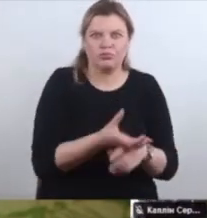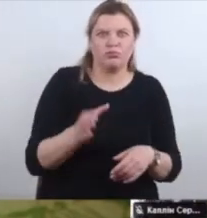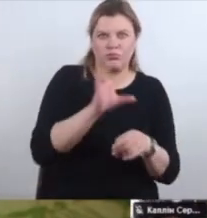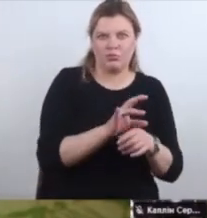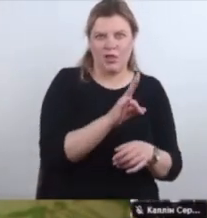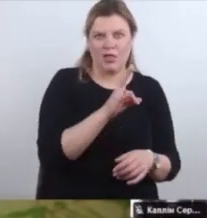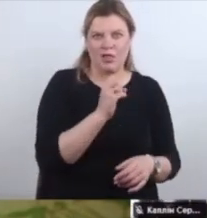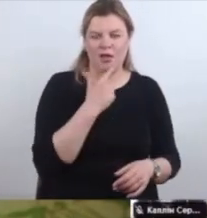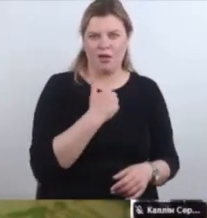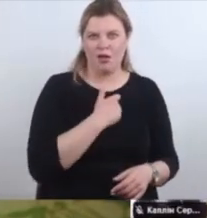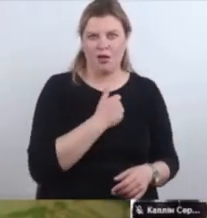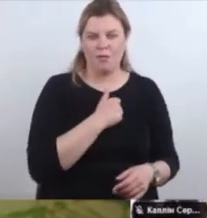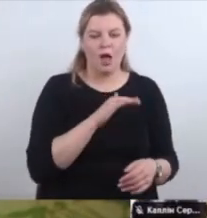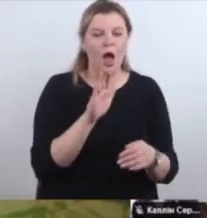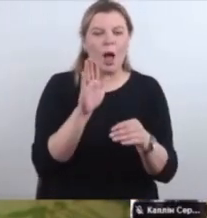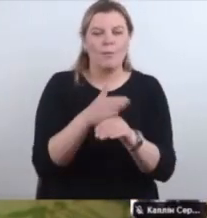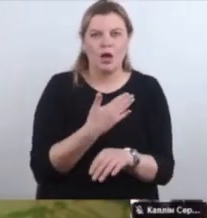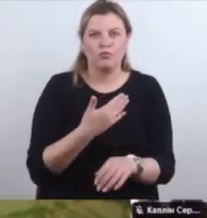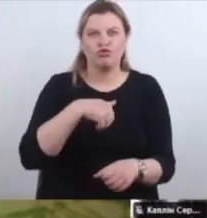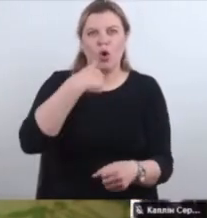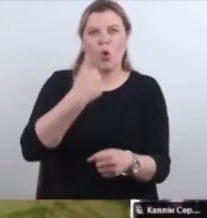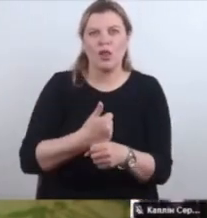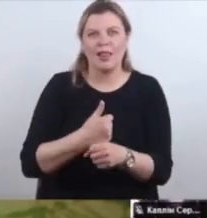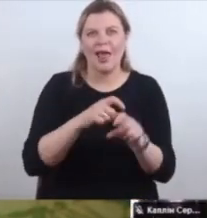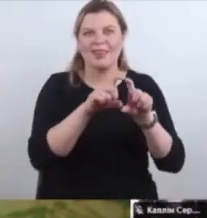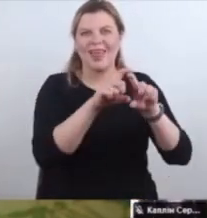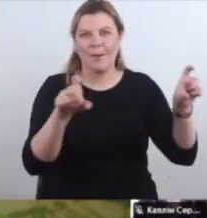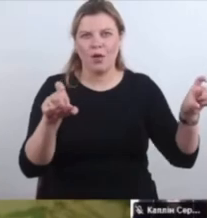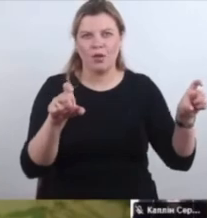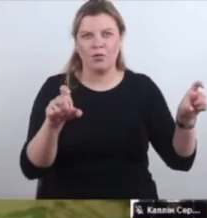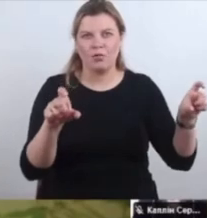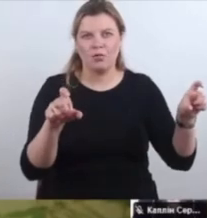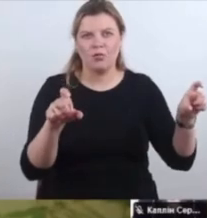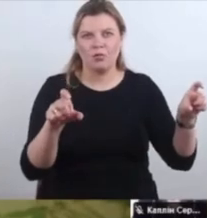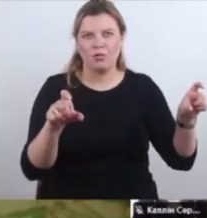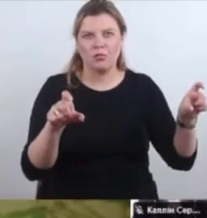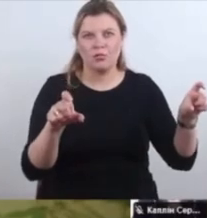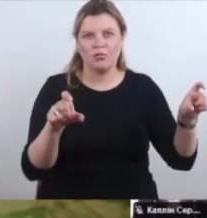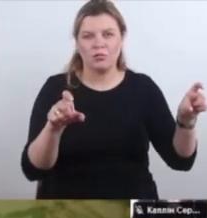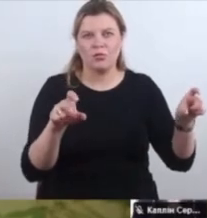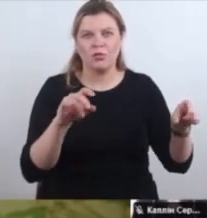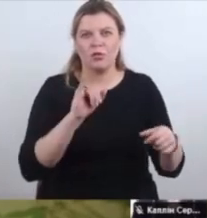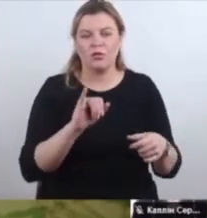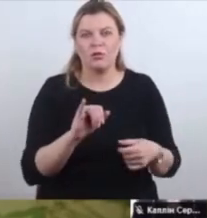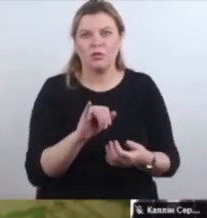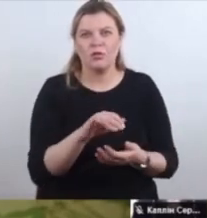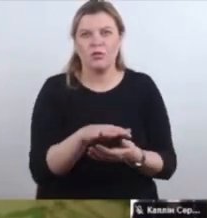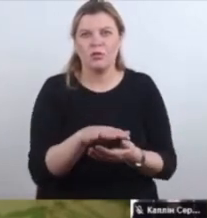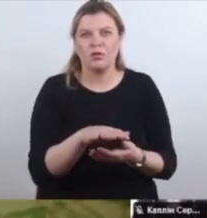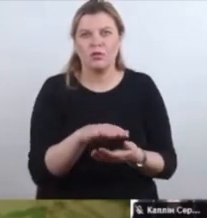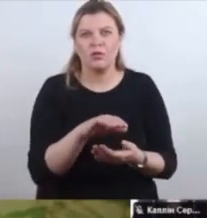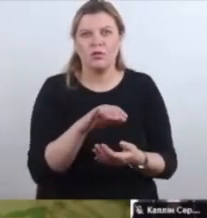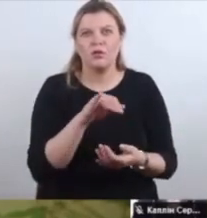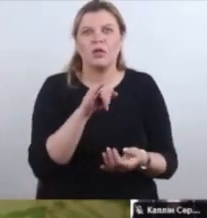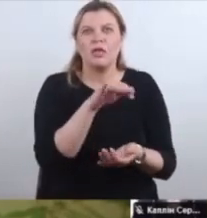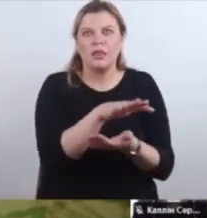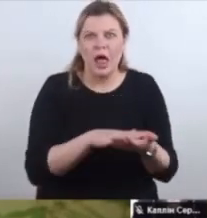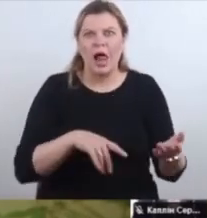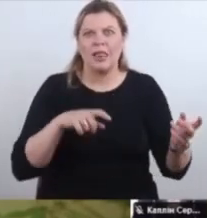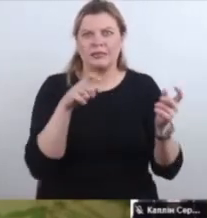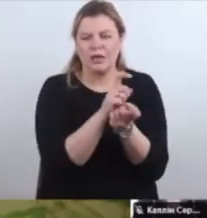Прибрали очільника департаменту. на цьому все? Ні. Далі повинні бути і є скандали.